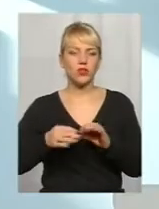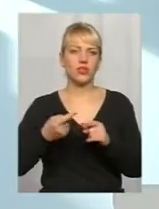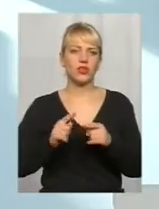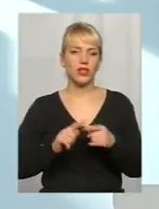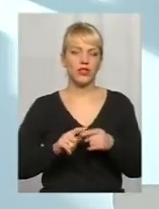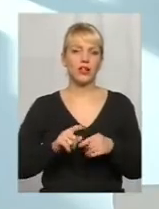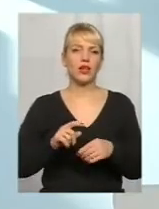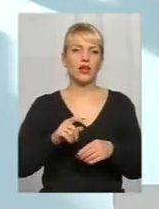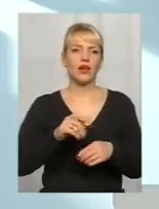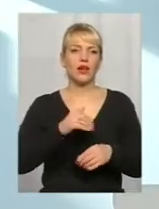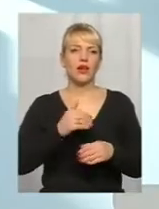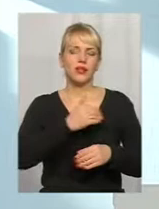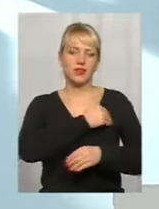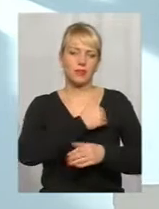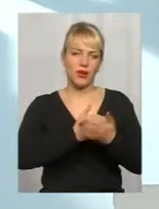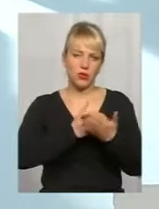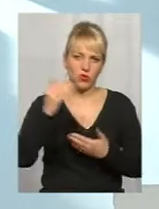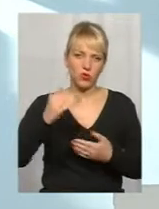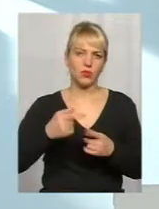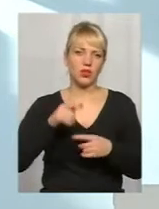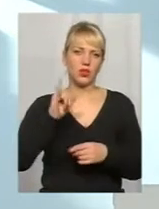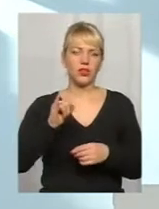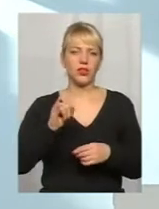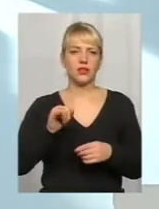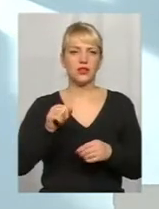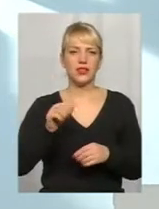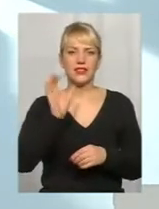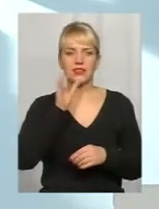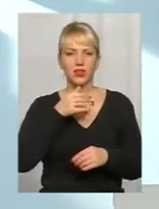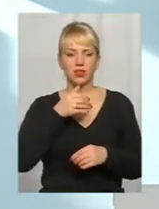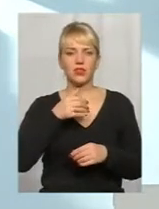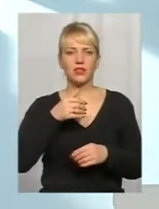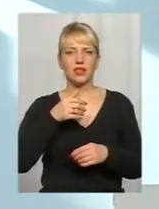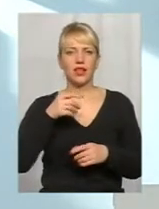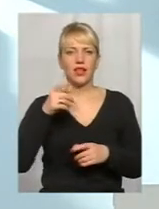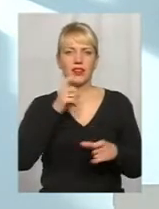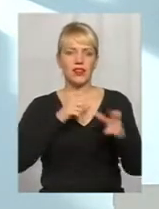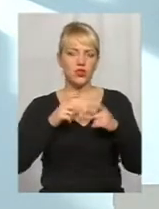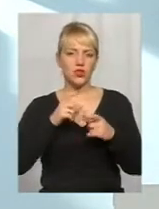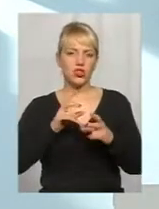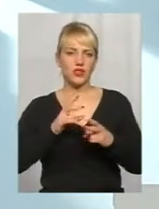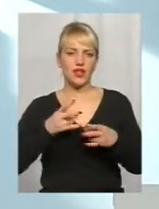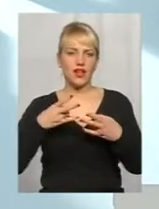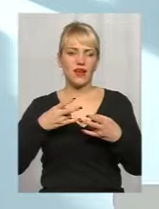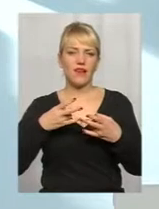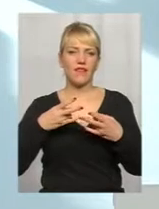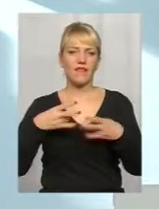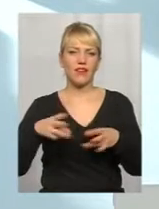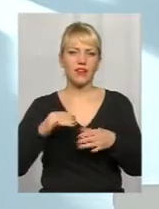побочні еффекты, це і повышення температури тела, і достаточне серйозне токсичне влияние, там, і на почки, і